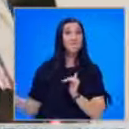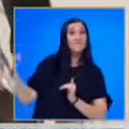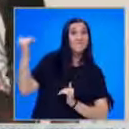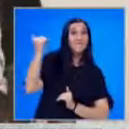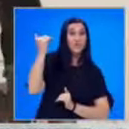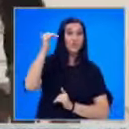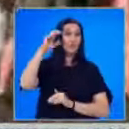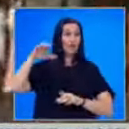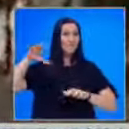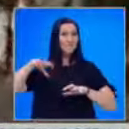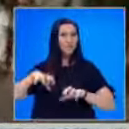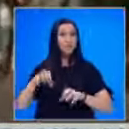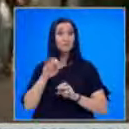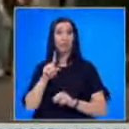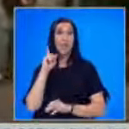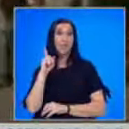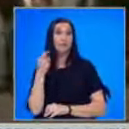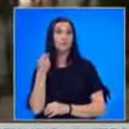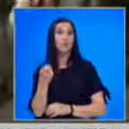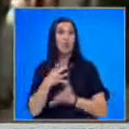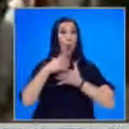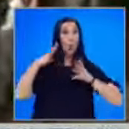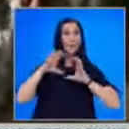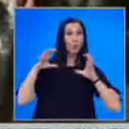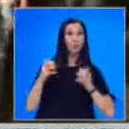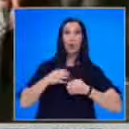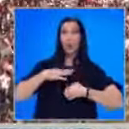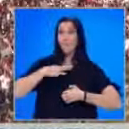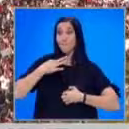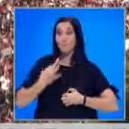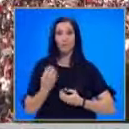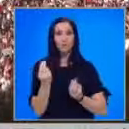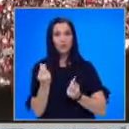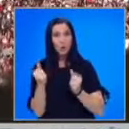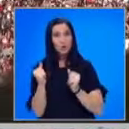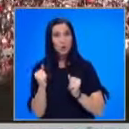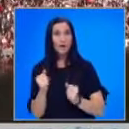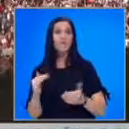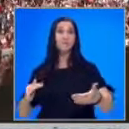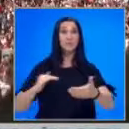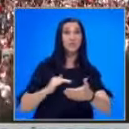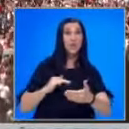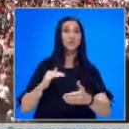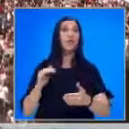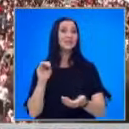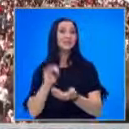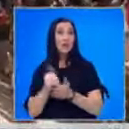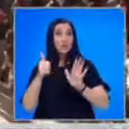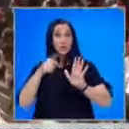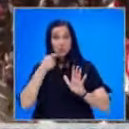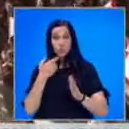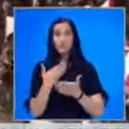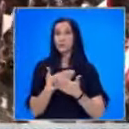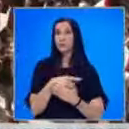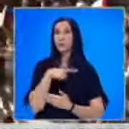не е наказан за това, че огромно количество от едно опасно вещество е престояло в пристанищен склад цели 6 години. Близки на